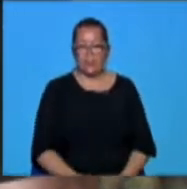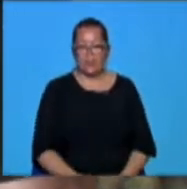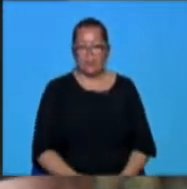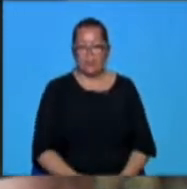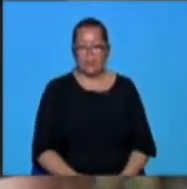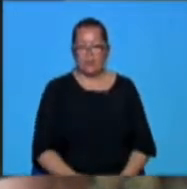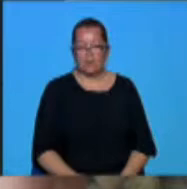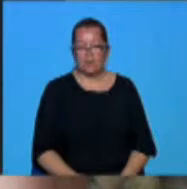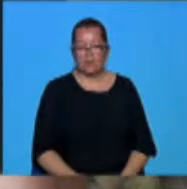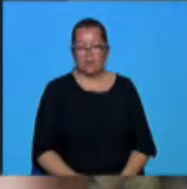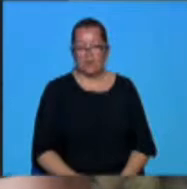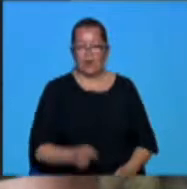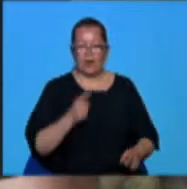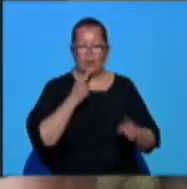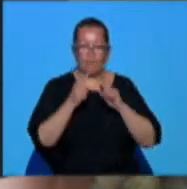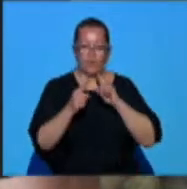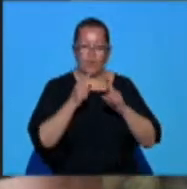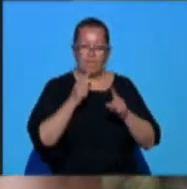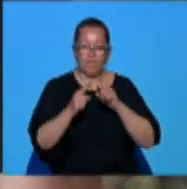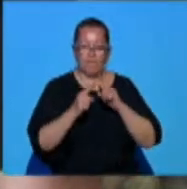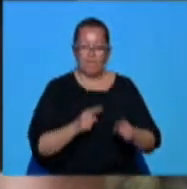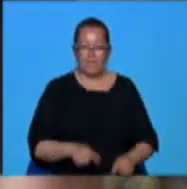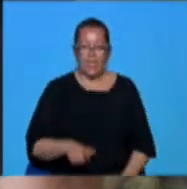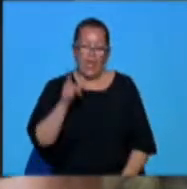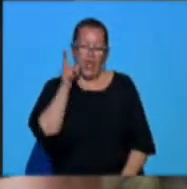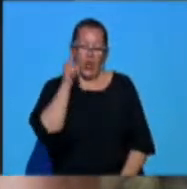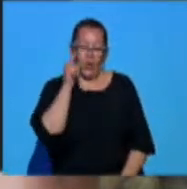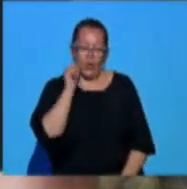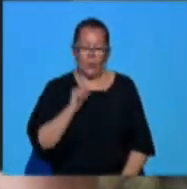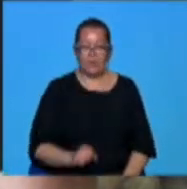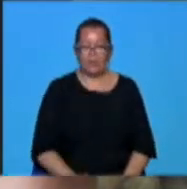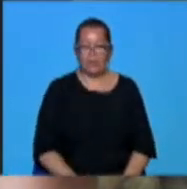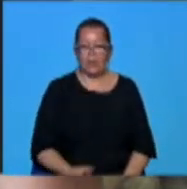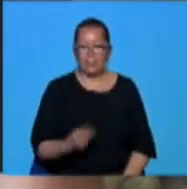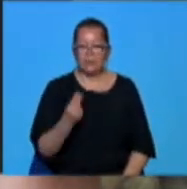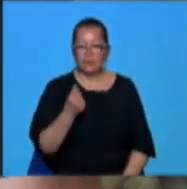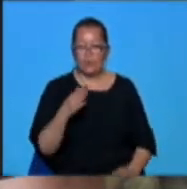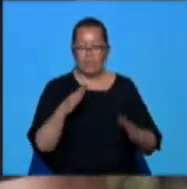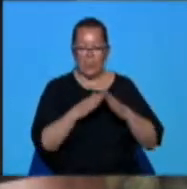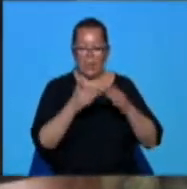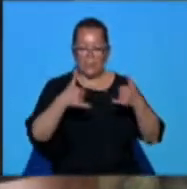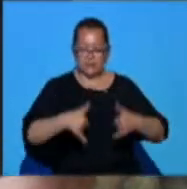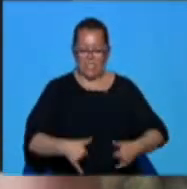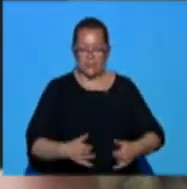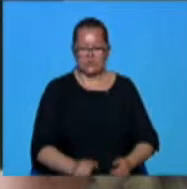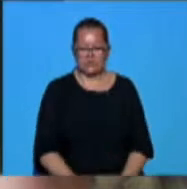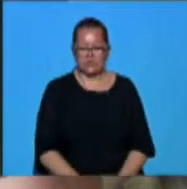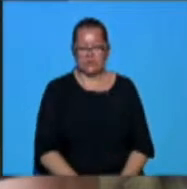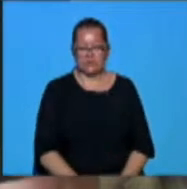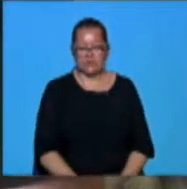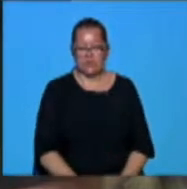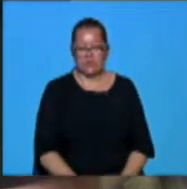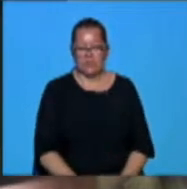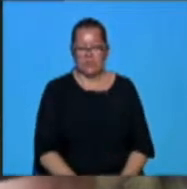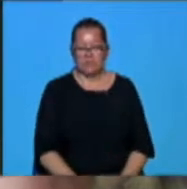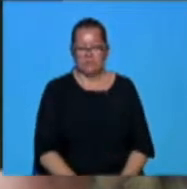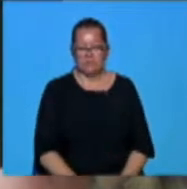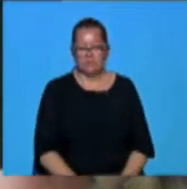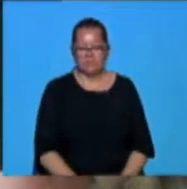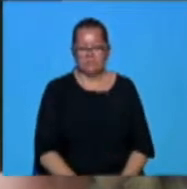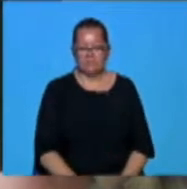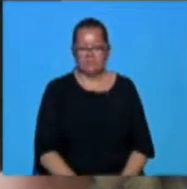discutau la un moment dat, mai în glumă, mai în serios, să-și cumpere o casă și să locuiască parțial